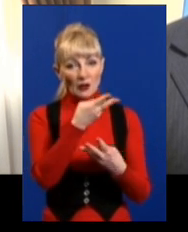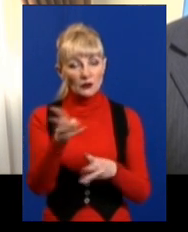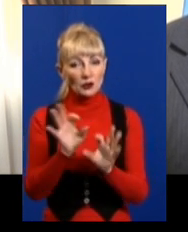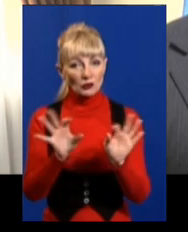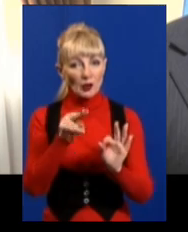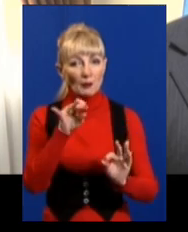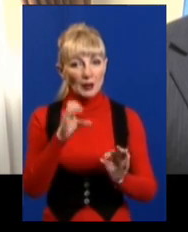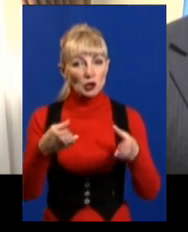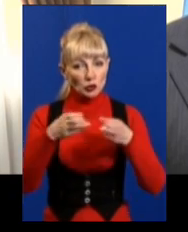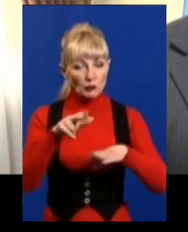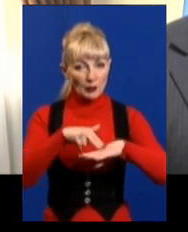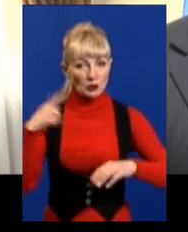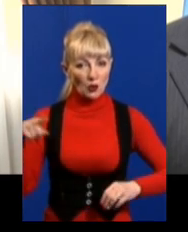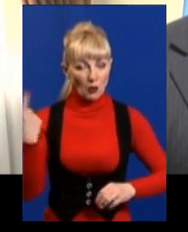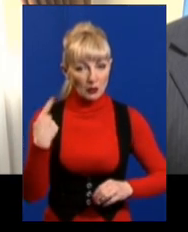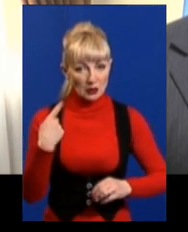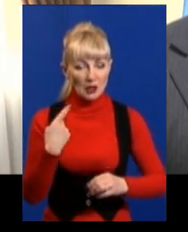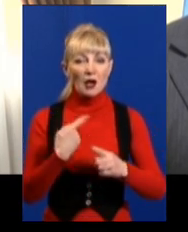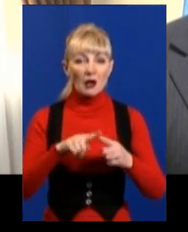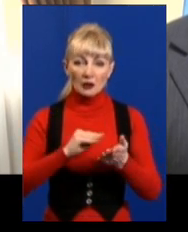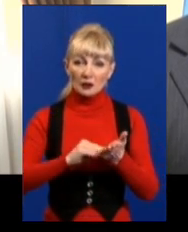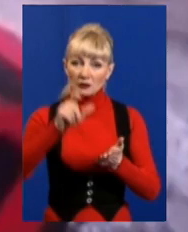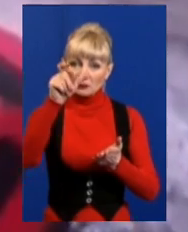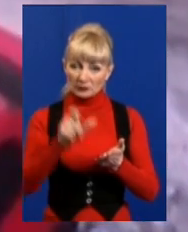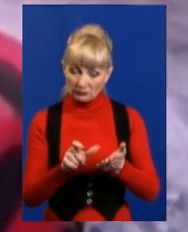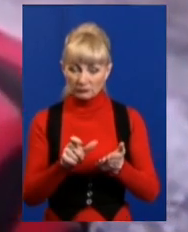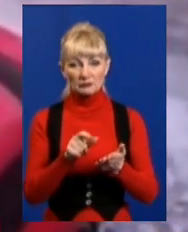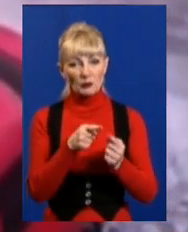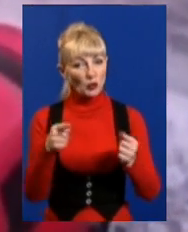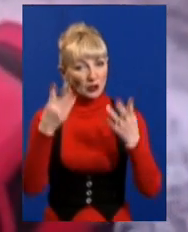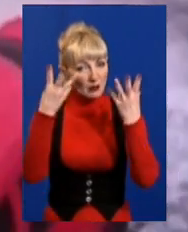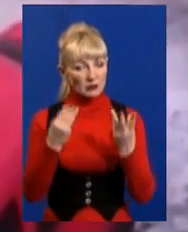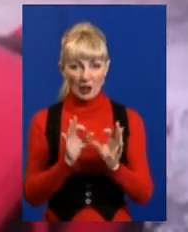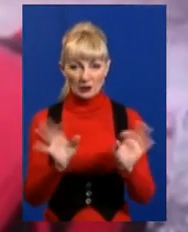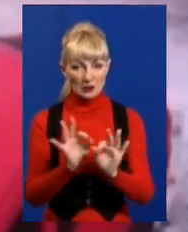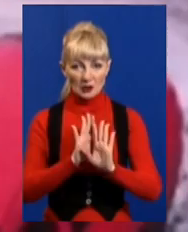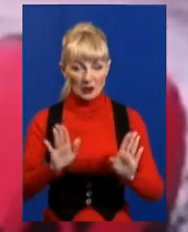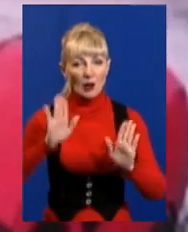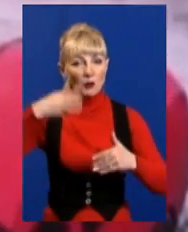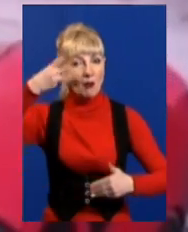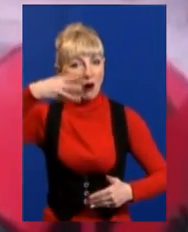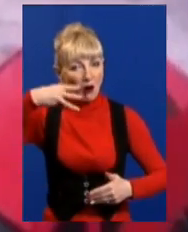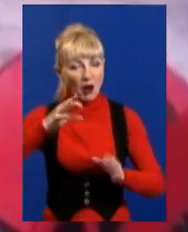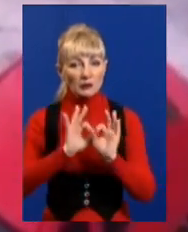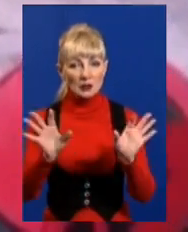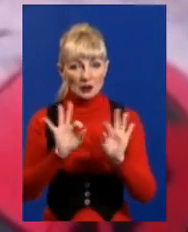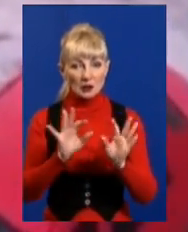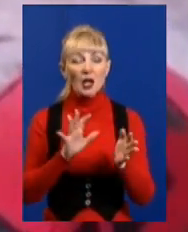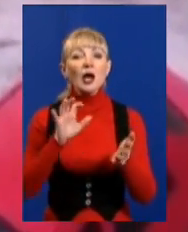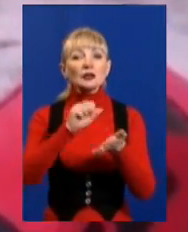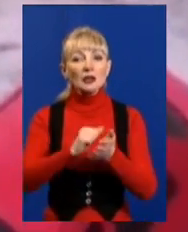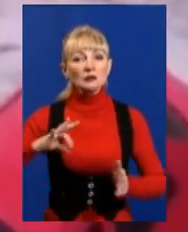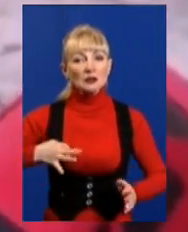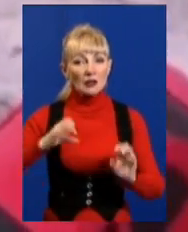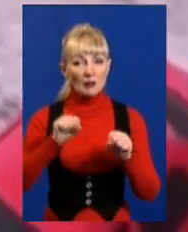-служба поліції області. До преси правоохоронці протягом дня не вийшли. По обіді оприлюднили кадри з камер спостереження. За даними слідчих, нападники могли